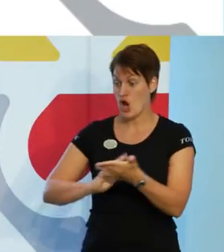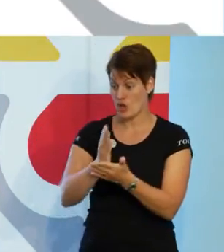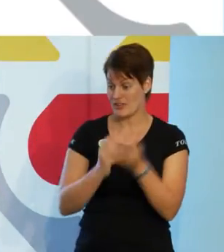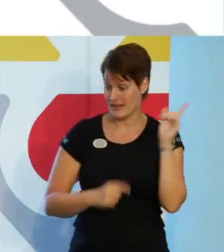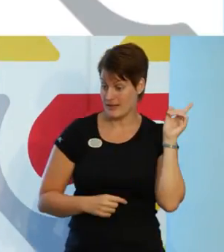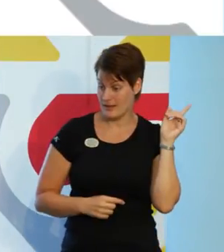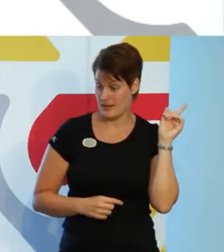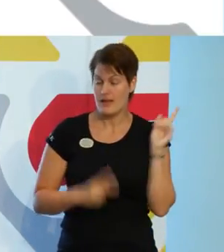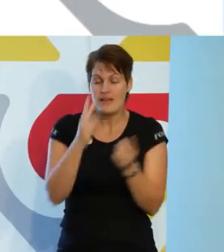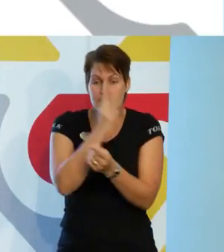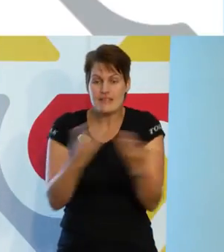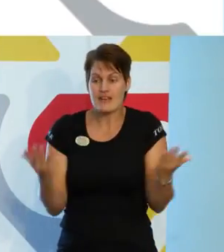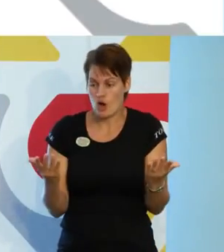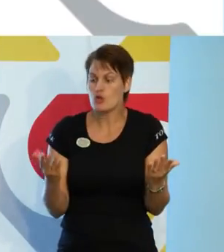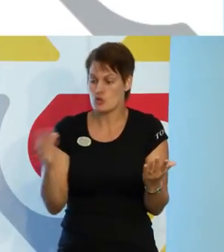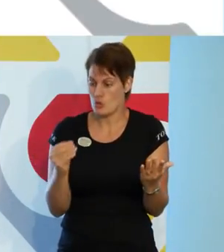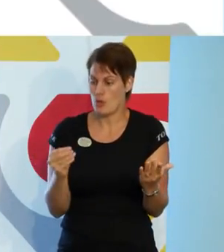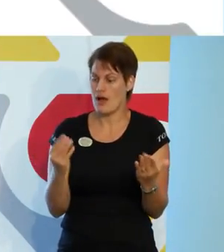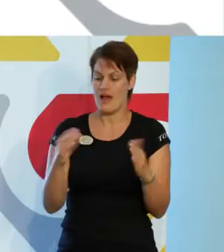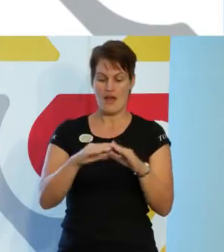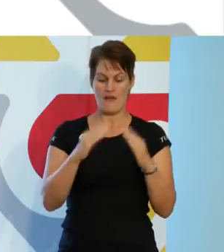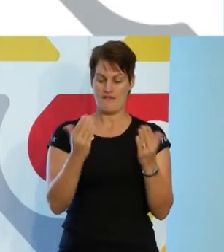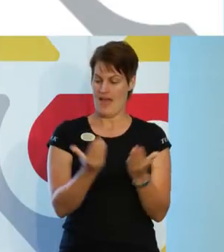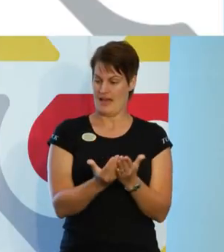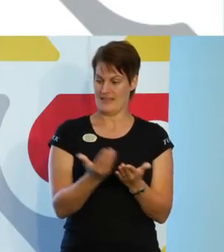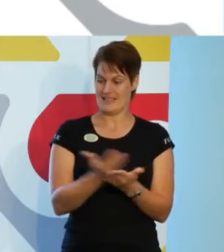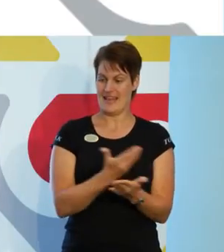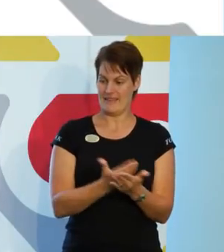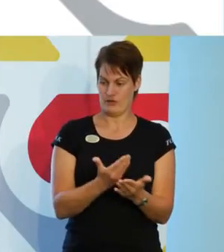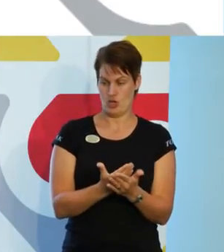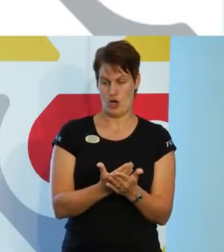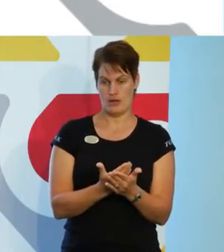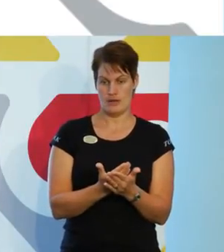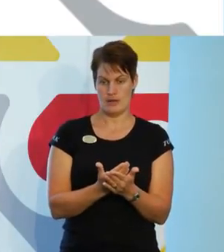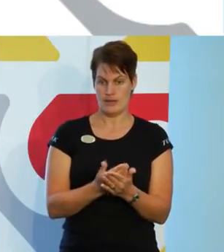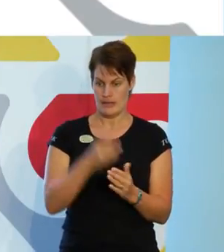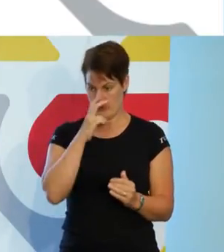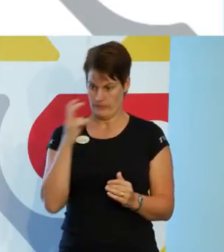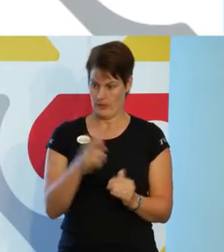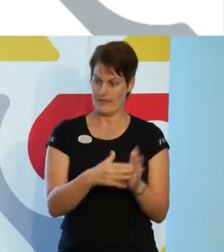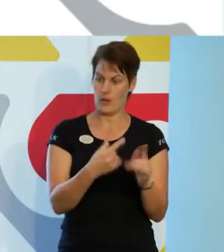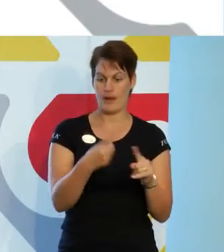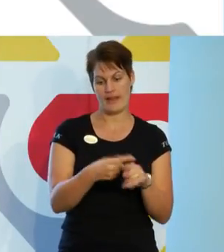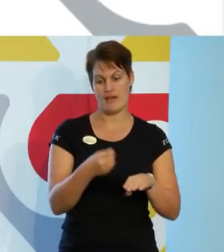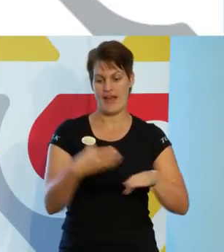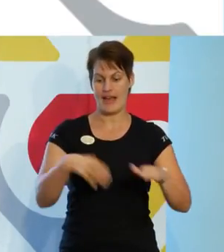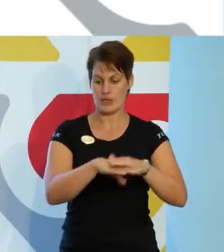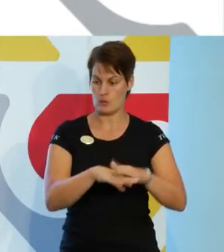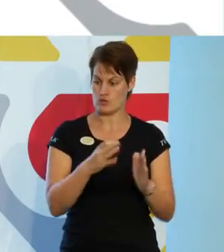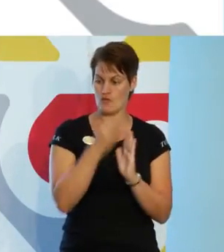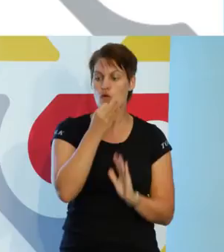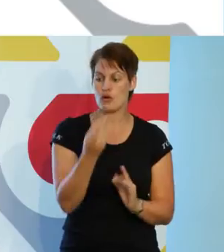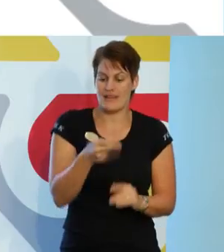visar på världens länders inställningar till olika värdegrundsfrågor. Bland annat religion.